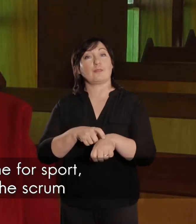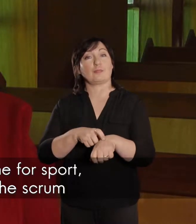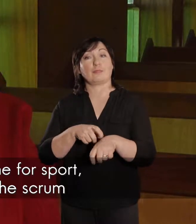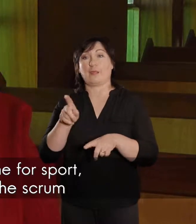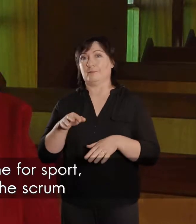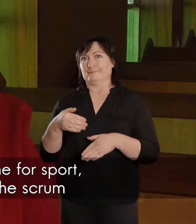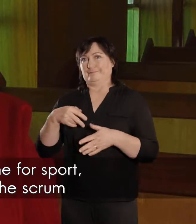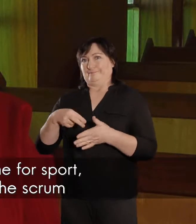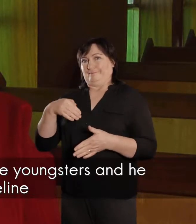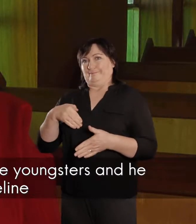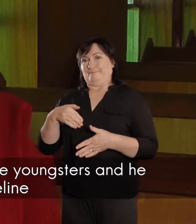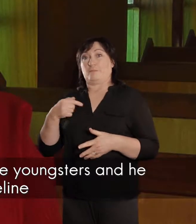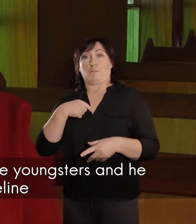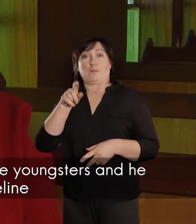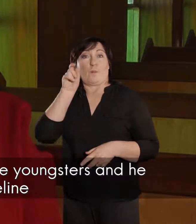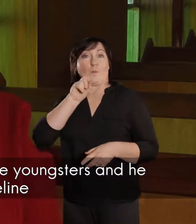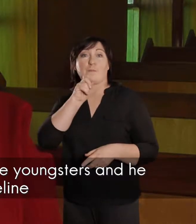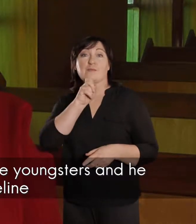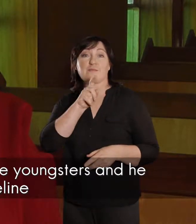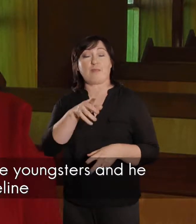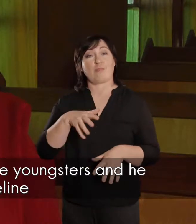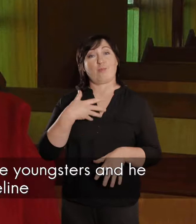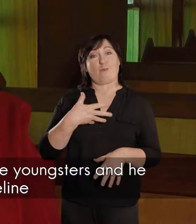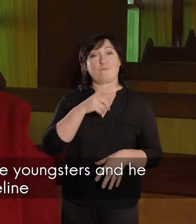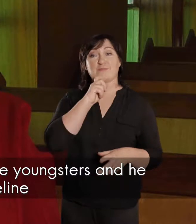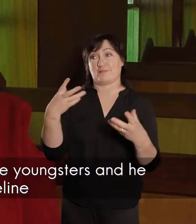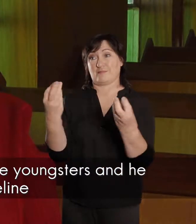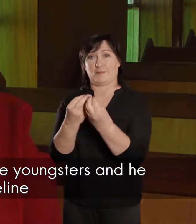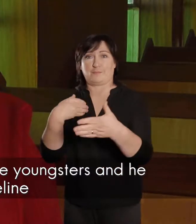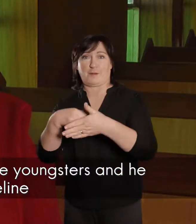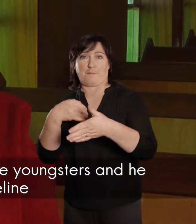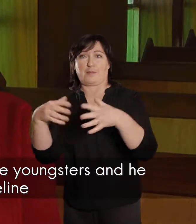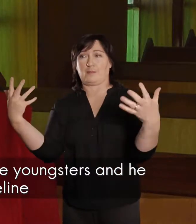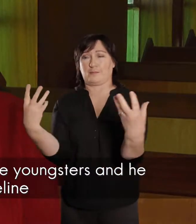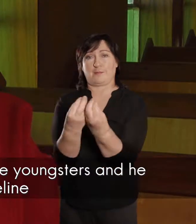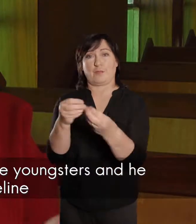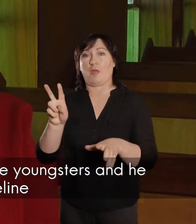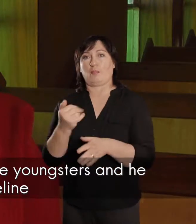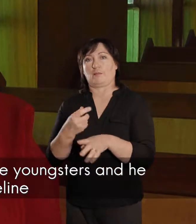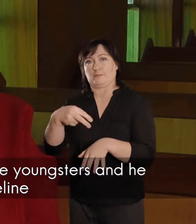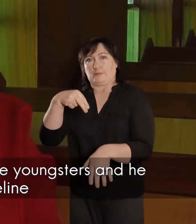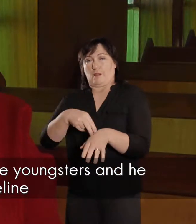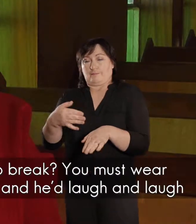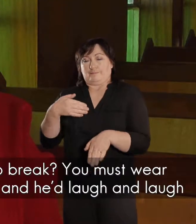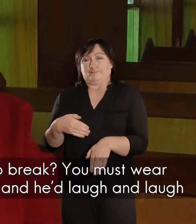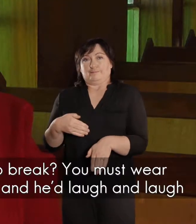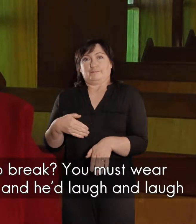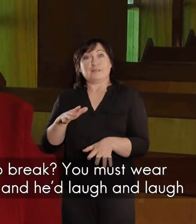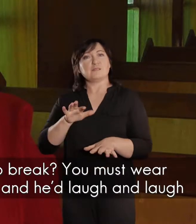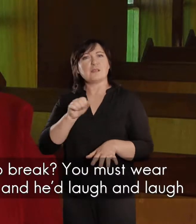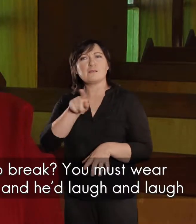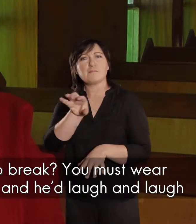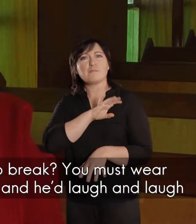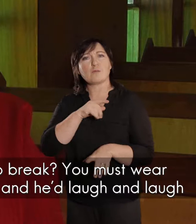altijd weggeskram, want dan is het die oude krokke, en die nieuwe krokke wat met haakwees speel, en hy het altijd op die kantleen gaan staan. Had ek altijd